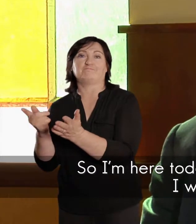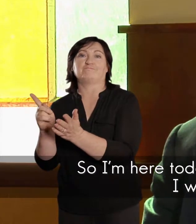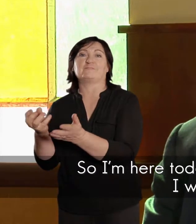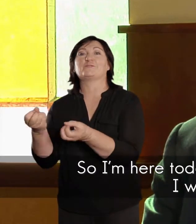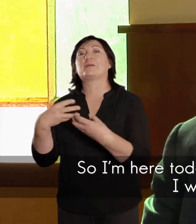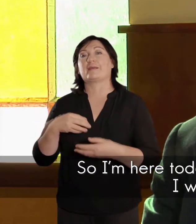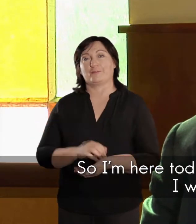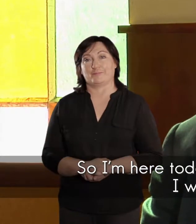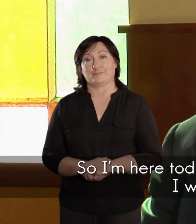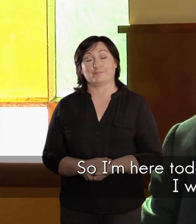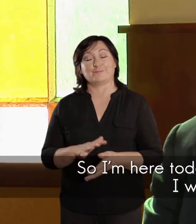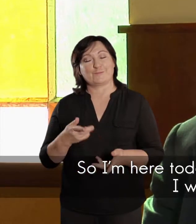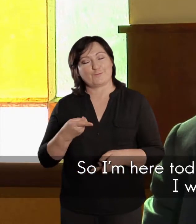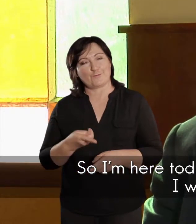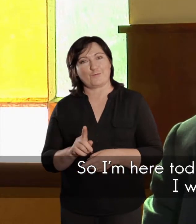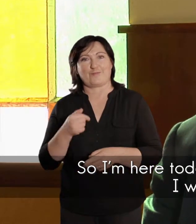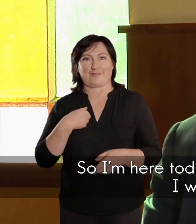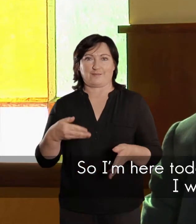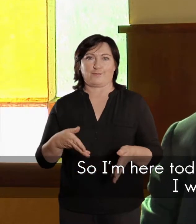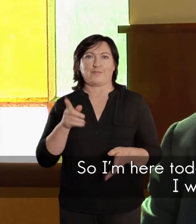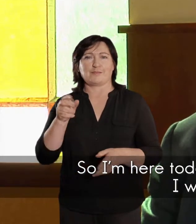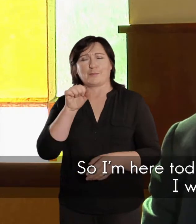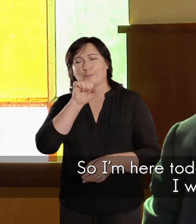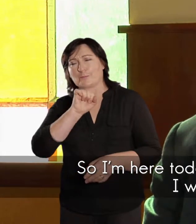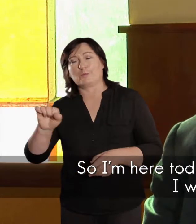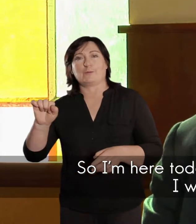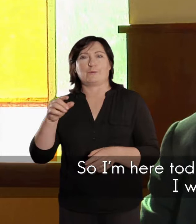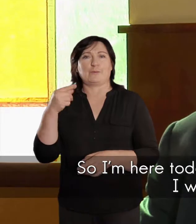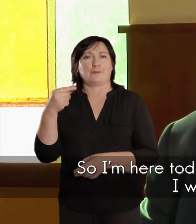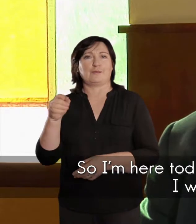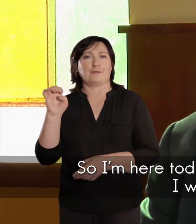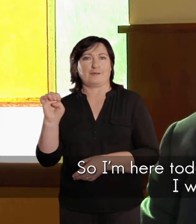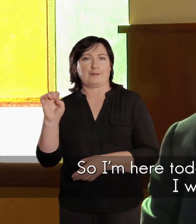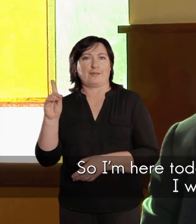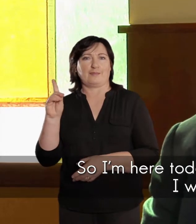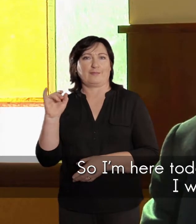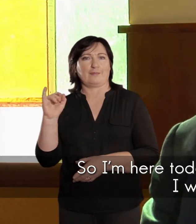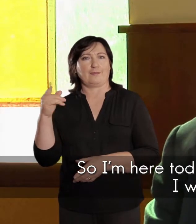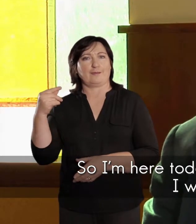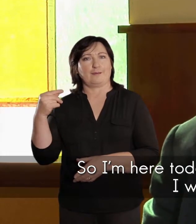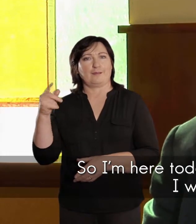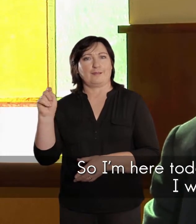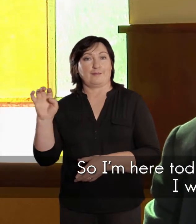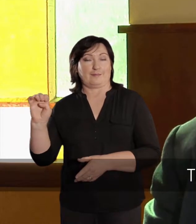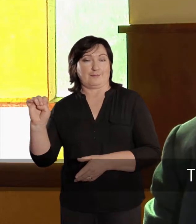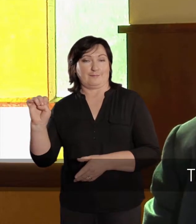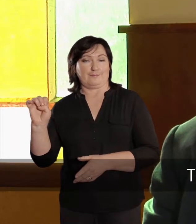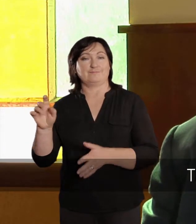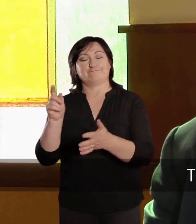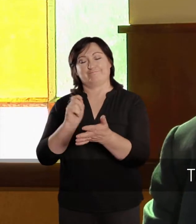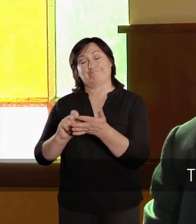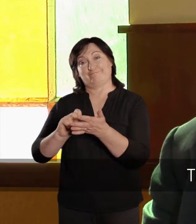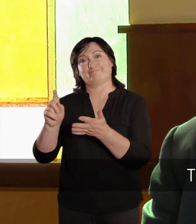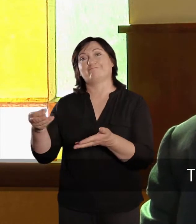hier, om juist een van, sy geliefkoeste, gedigde, te lees, en ek wil het graag doen. Die